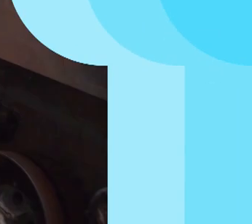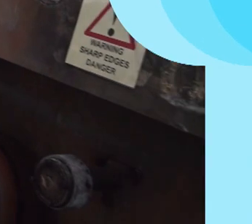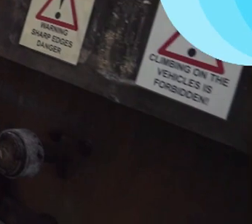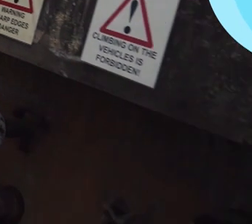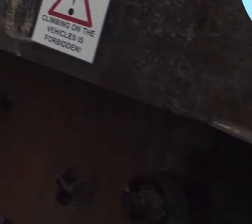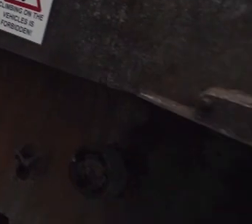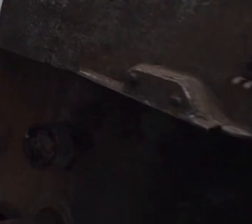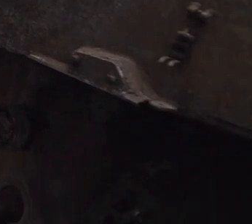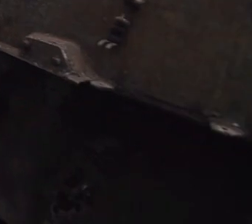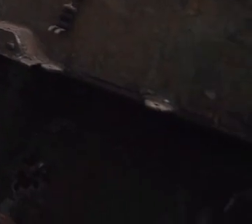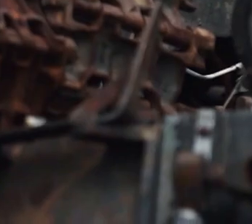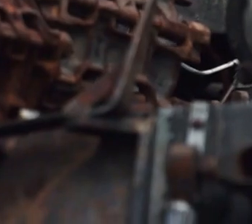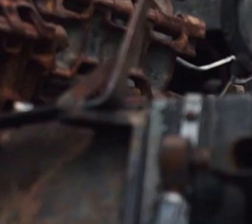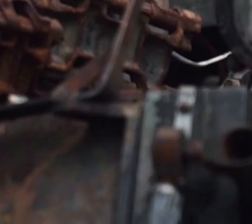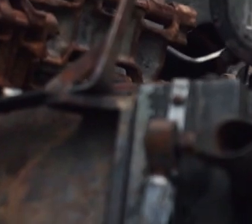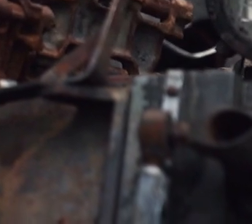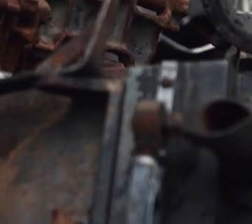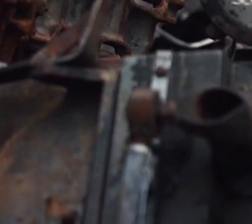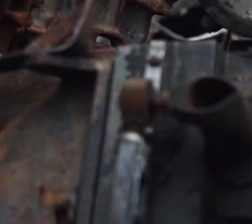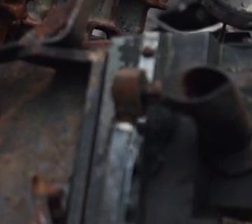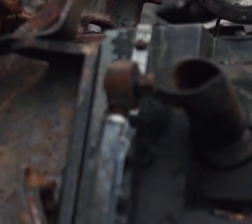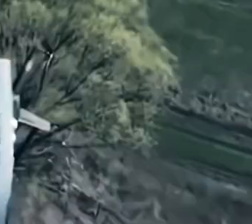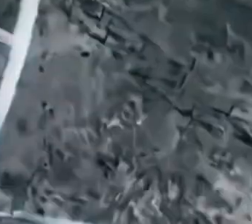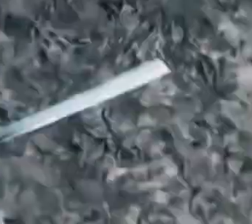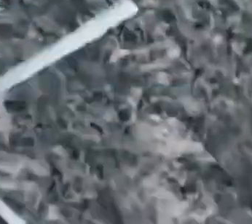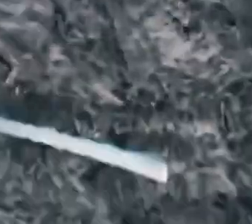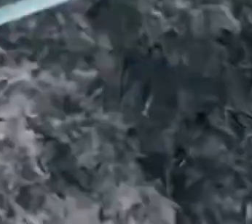Документальний авторський проєкт Мирослави Барчук